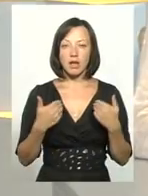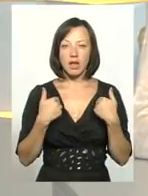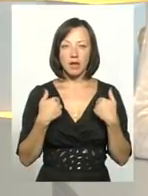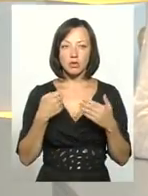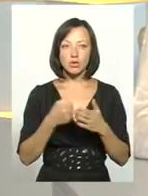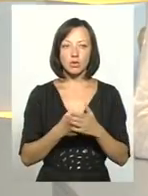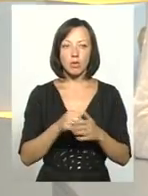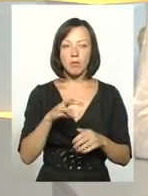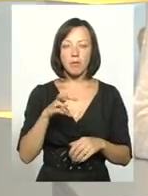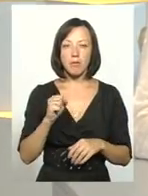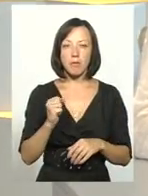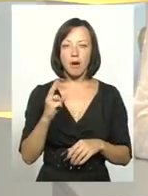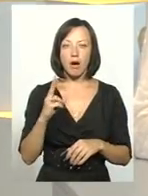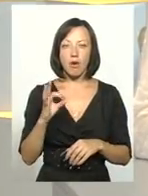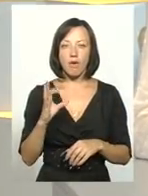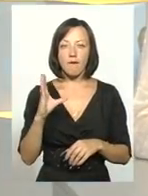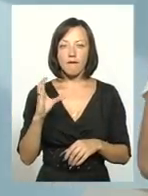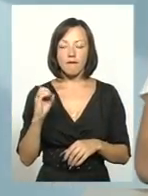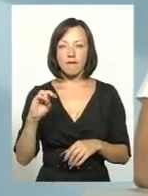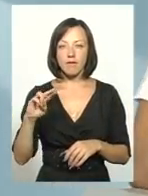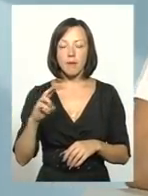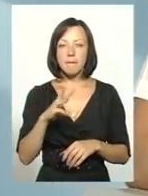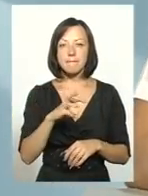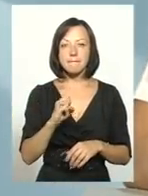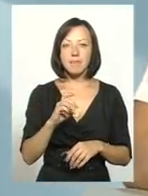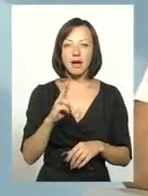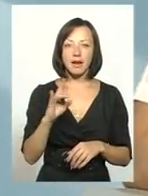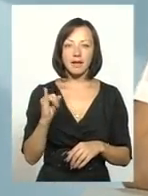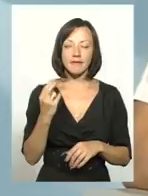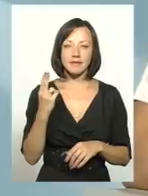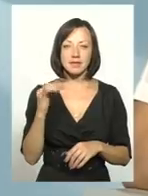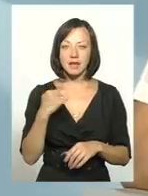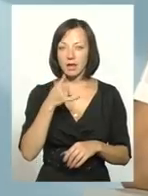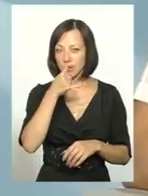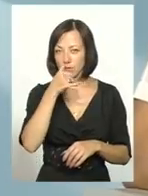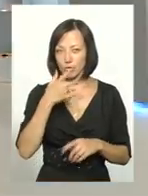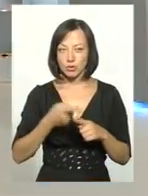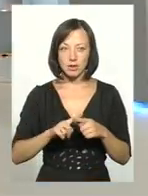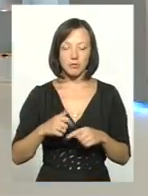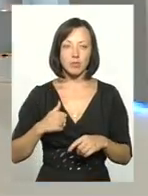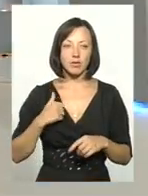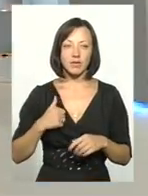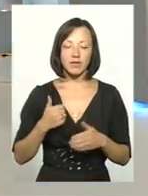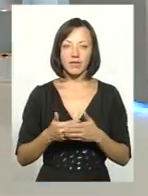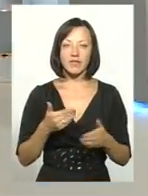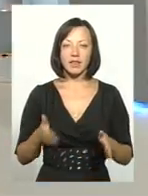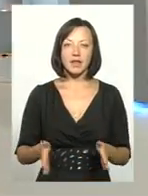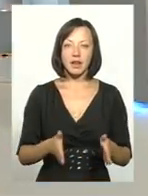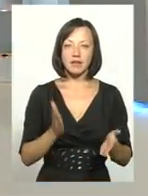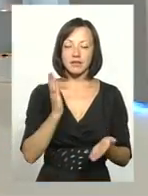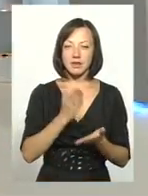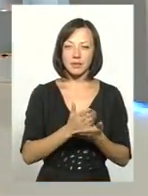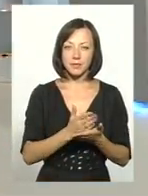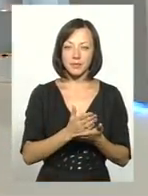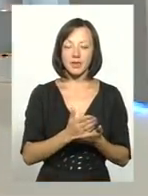Марковиць? Ні, знаєте, дуже добре, що ви знаєте, де Марківці. Я, наприклад, не можу тим похвалитися. Від траси, від траси в сторону. Хто,